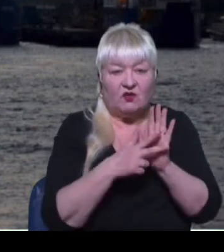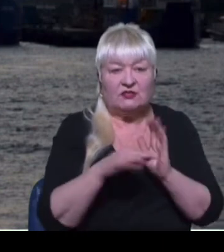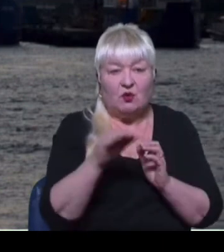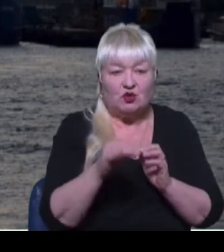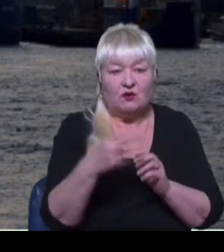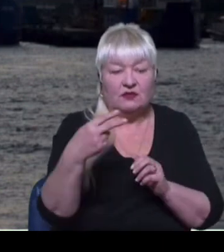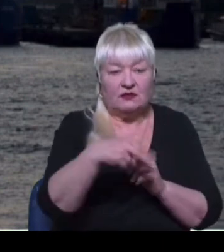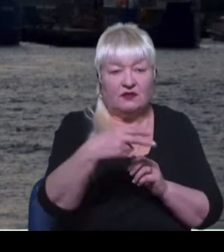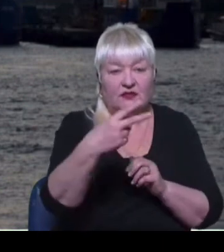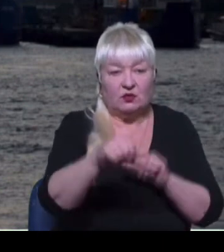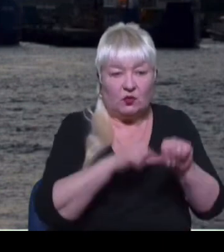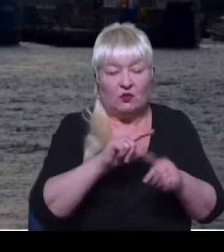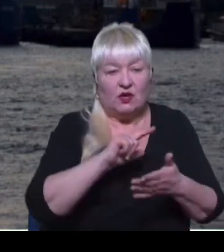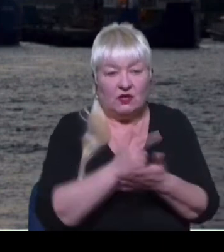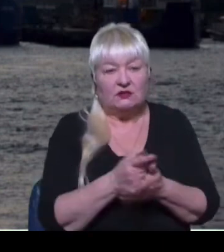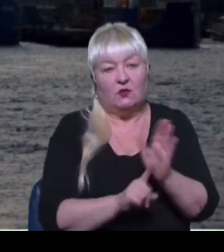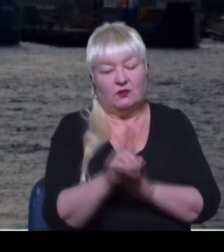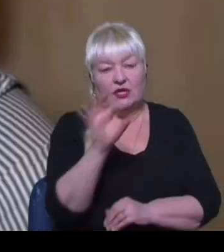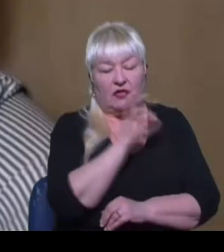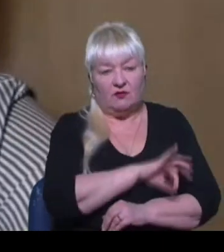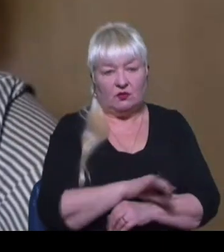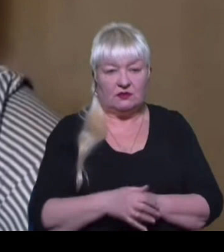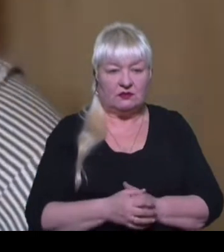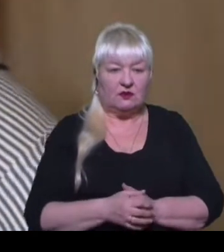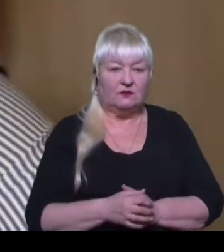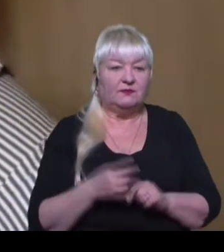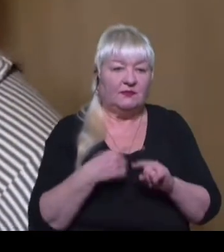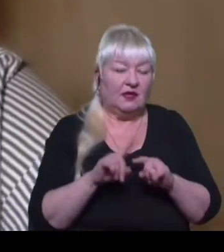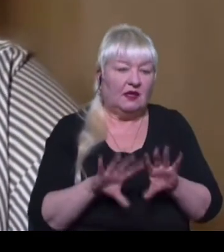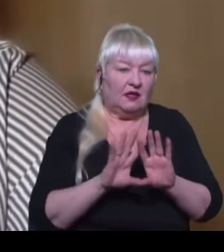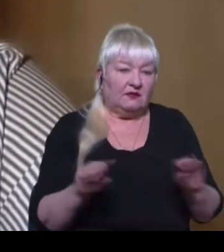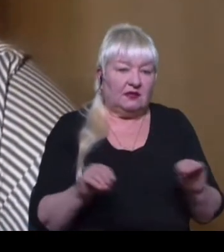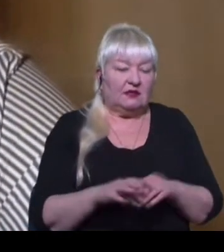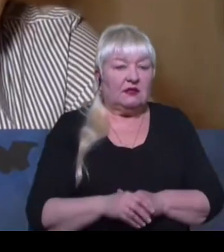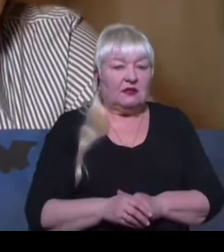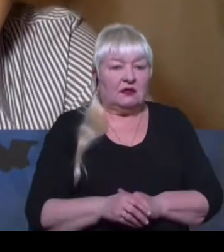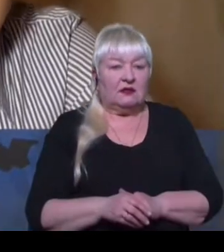2022 року знову стали використовувати. На цьому все, колеги.